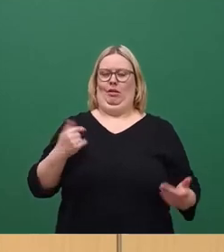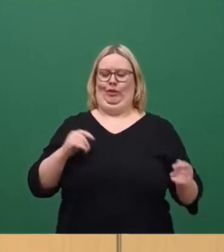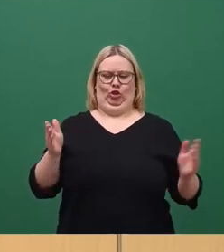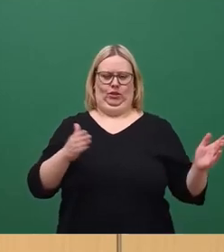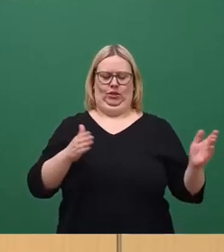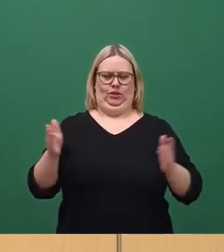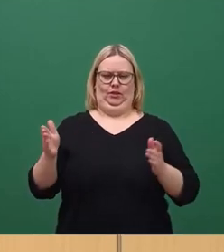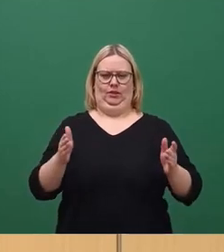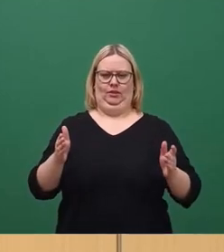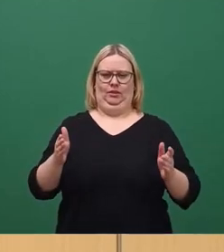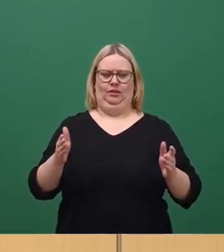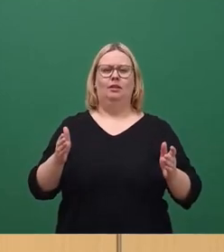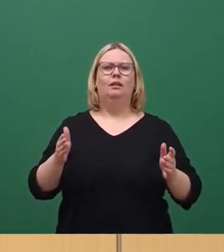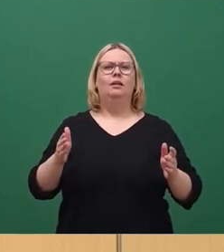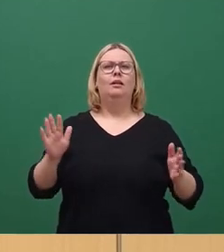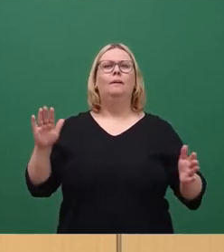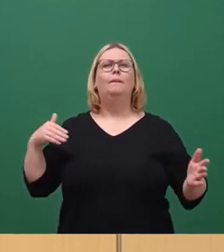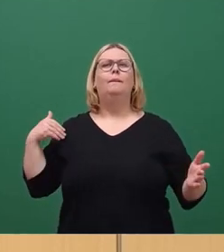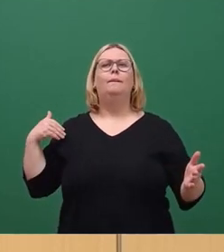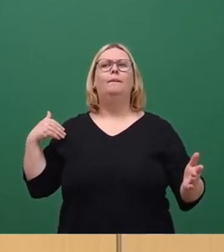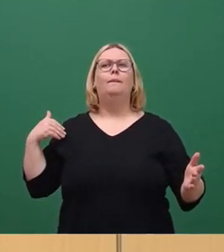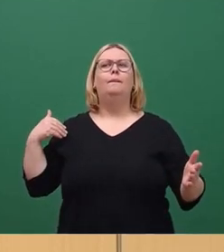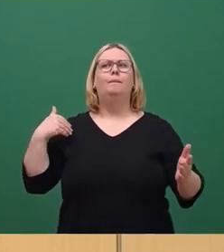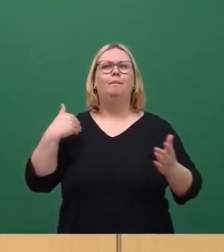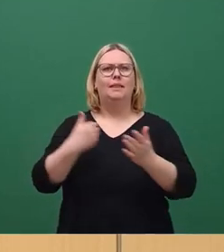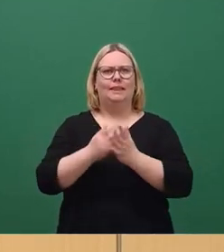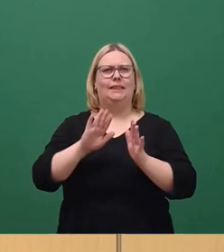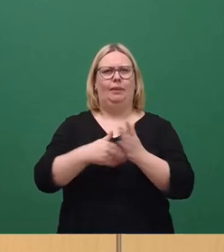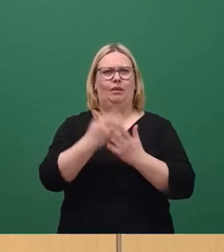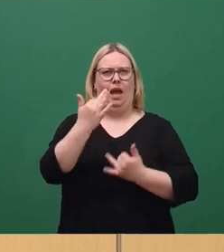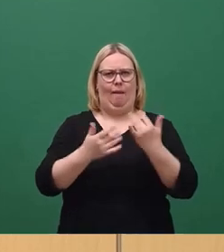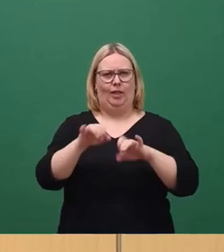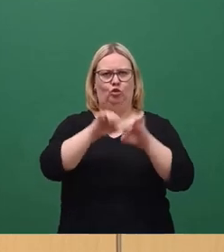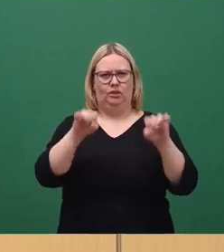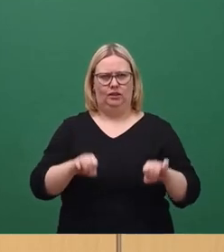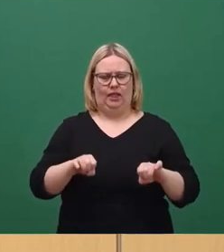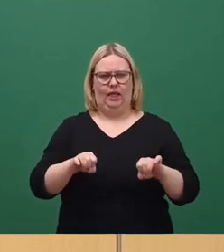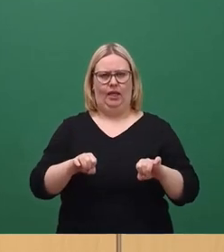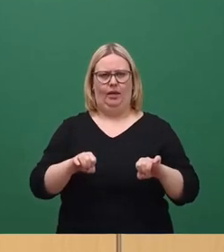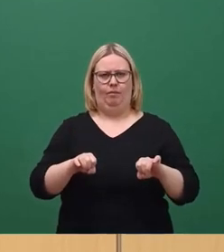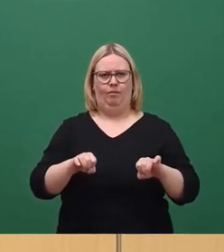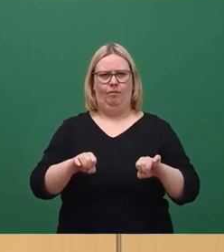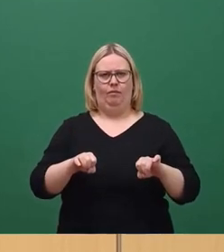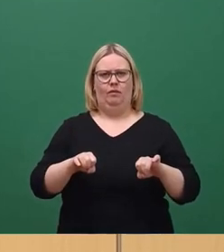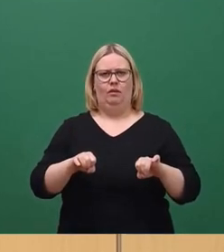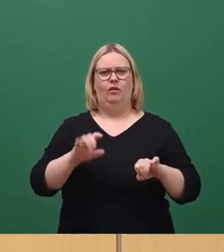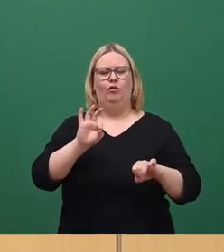gibt bisher ein Abrechnungssystem für die Beförderung, für den